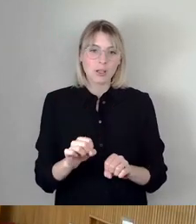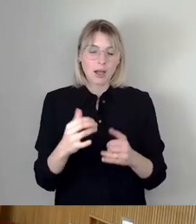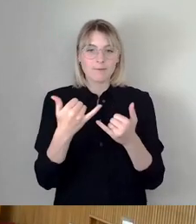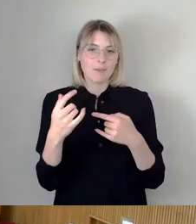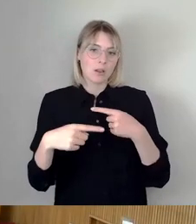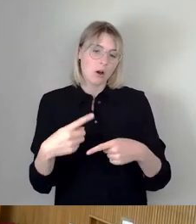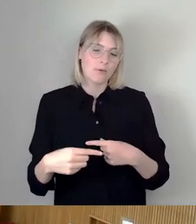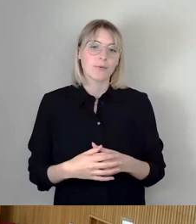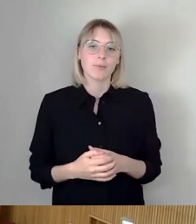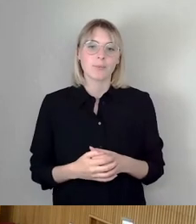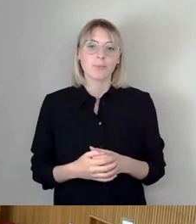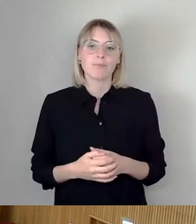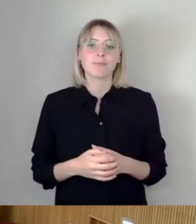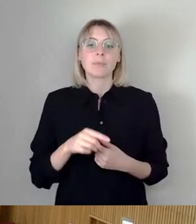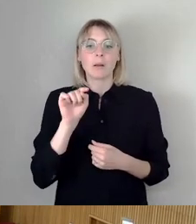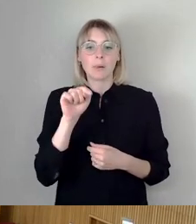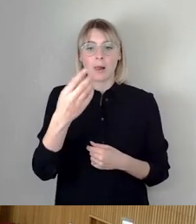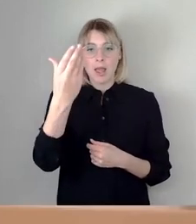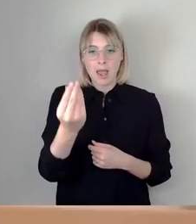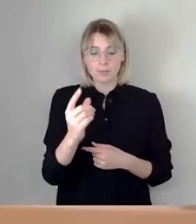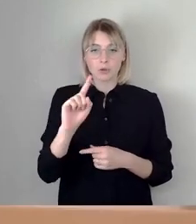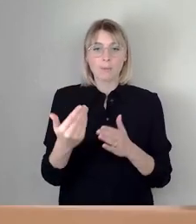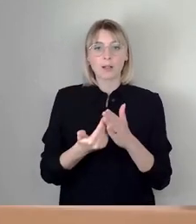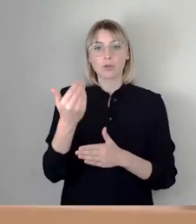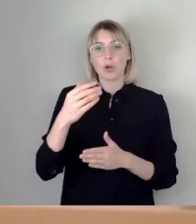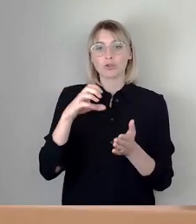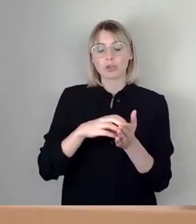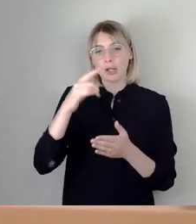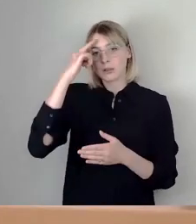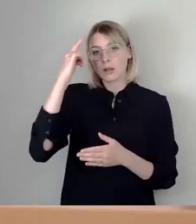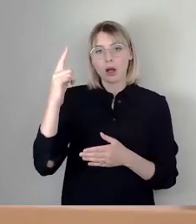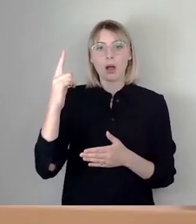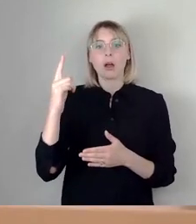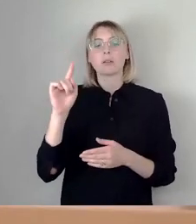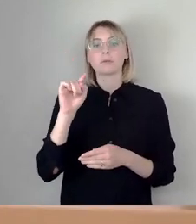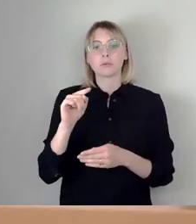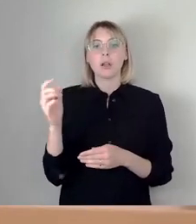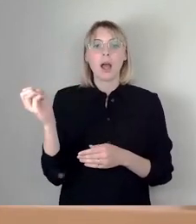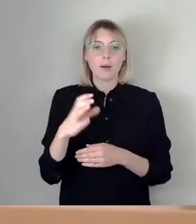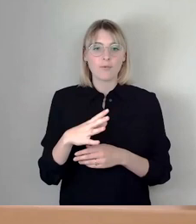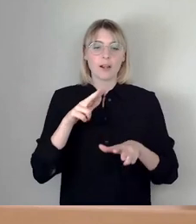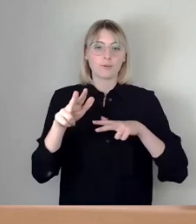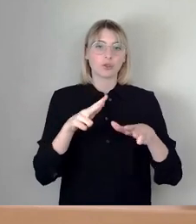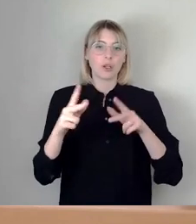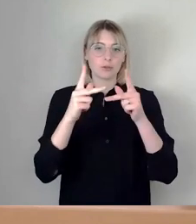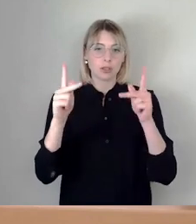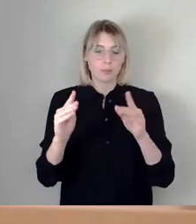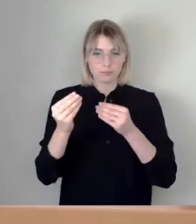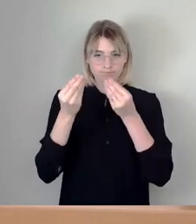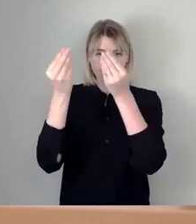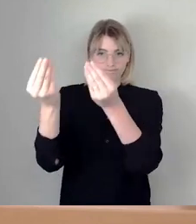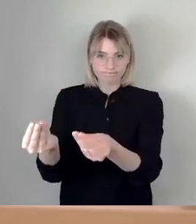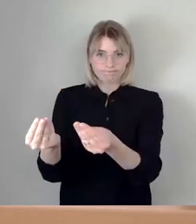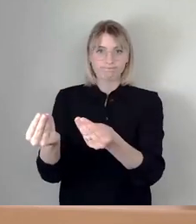legen im Herbst dem neuen Stadtrat dann, wie alle fünf Jahre, das Abfallwirtschaftskonzept wieder vor. Abfallvermeidung,